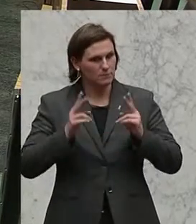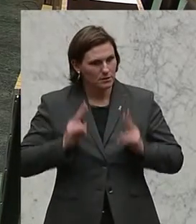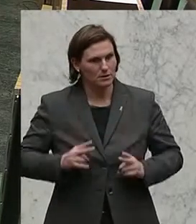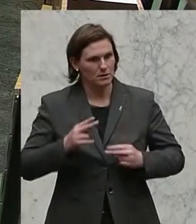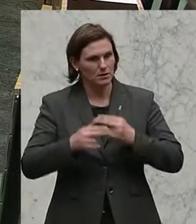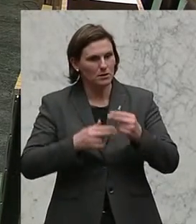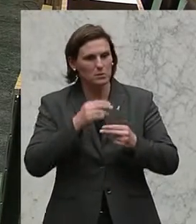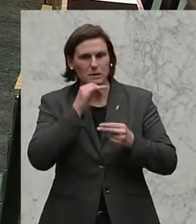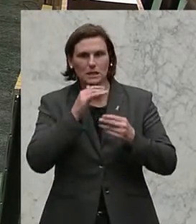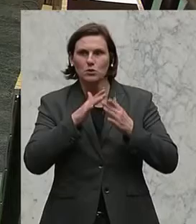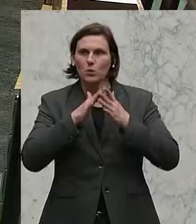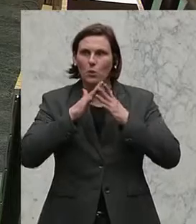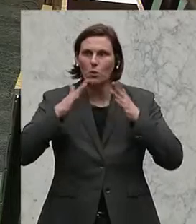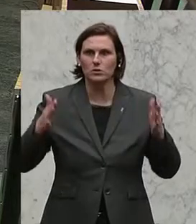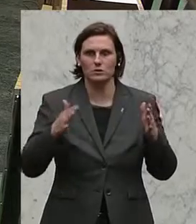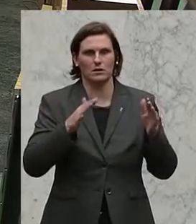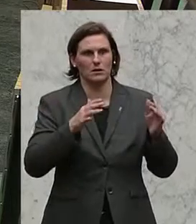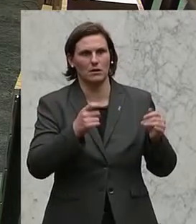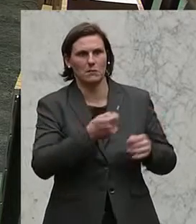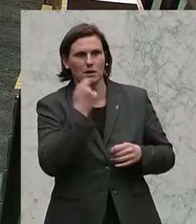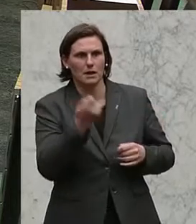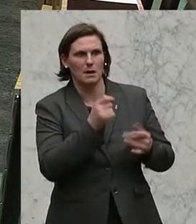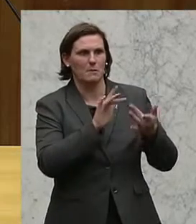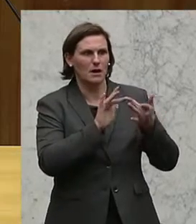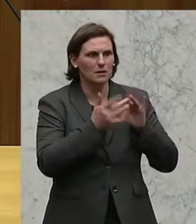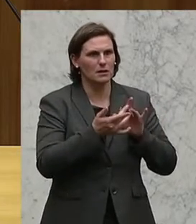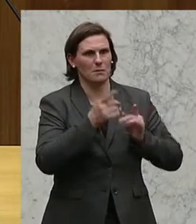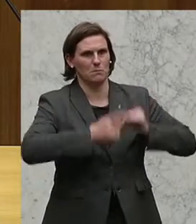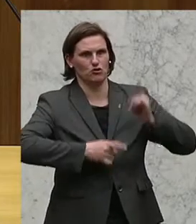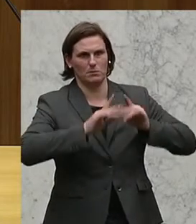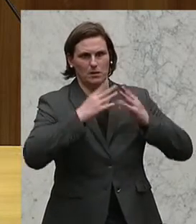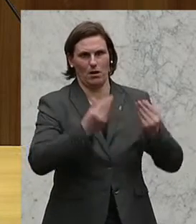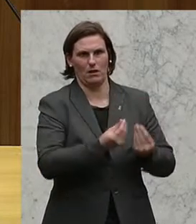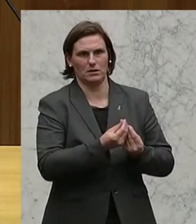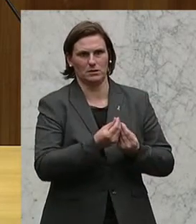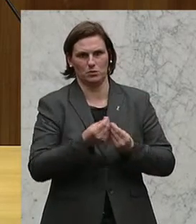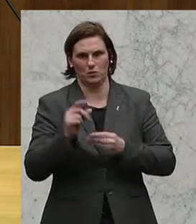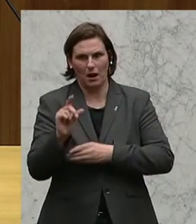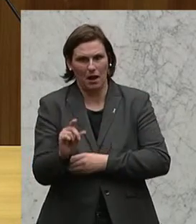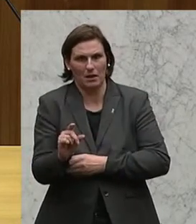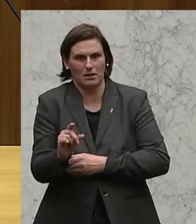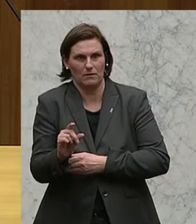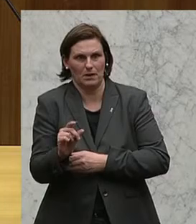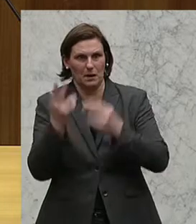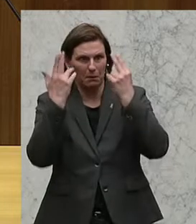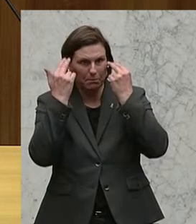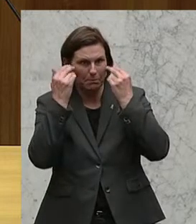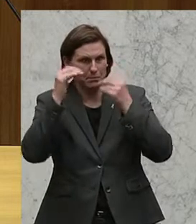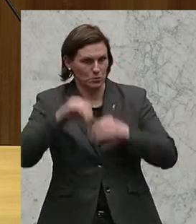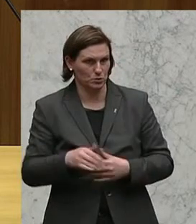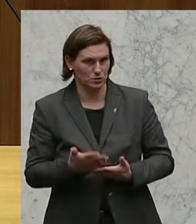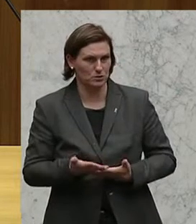große Internetkonzerne die Regeln bestimmen. Die digitale Binnenmarktstrategie möchte hier Maßnahmen setzen.